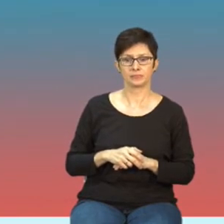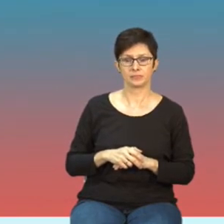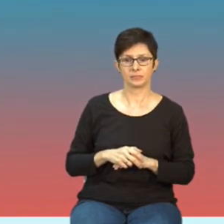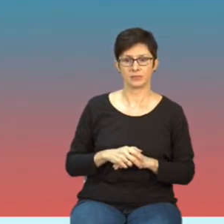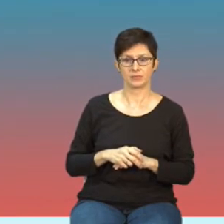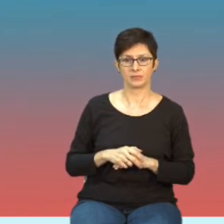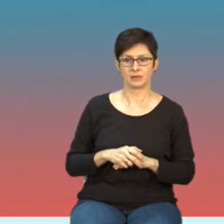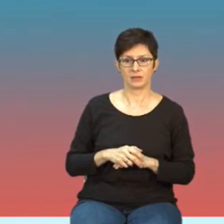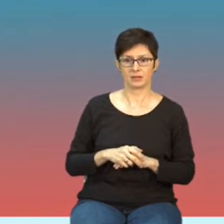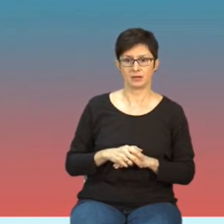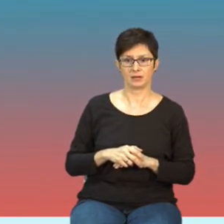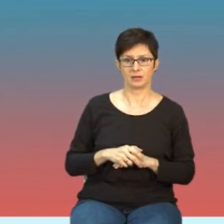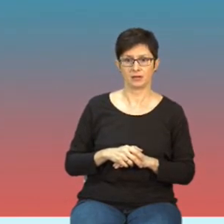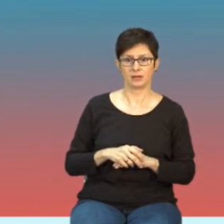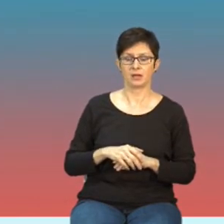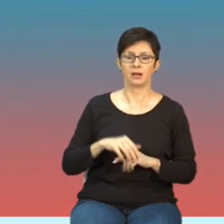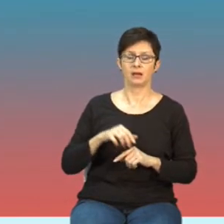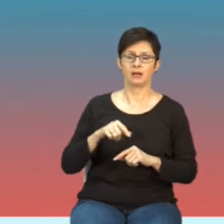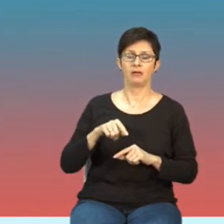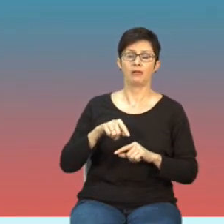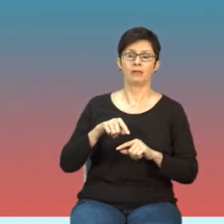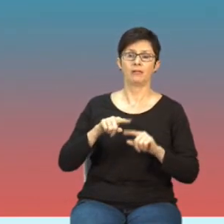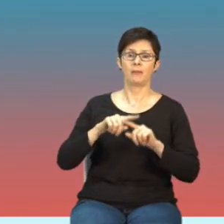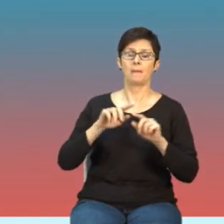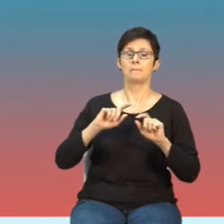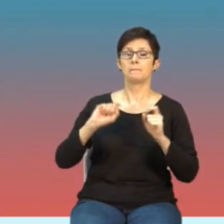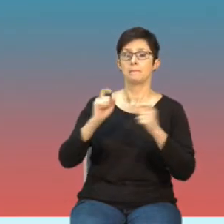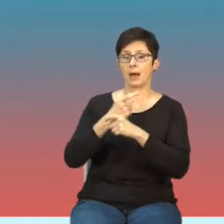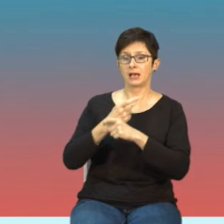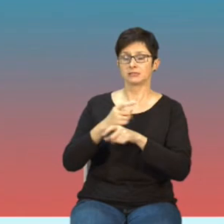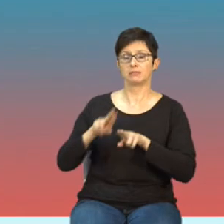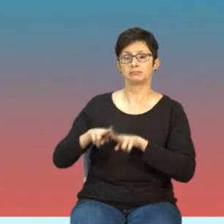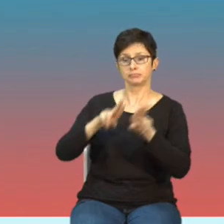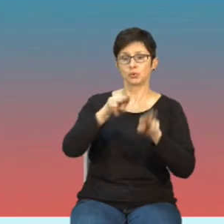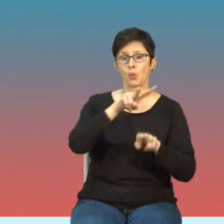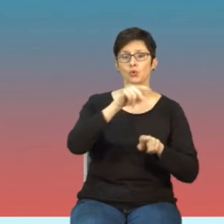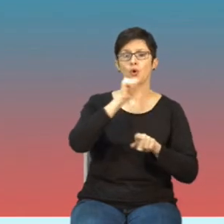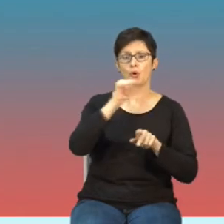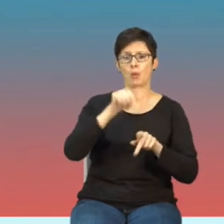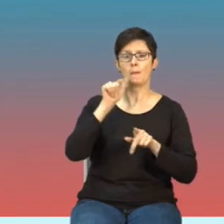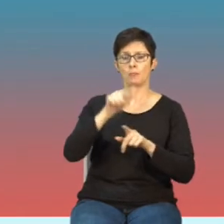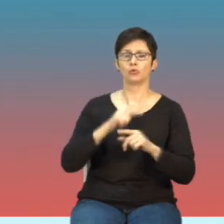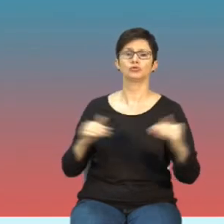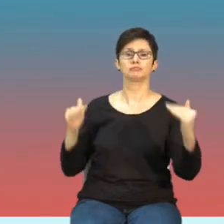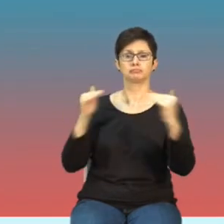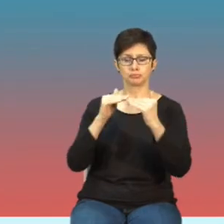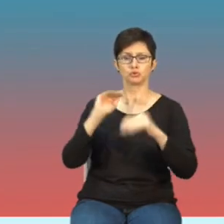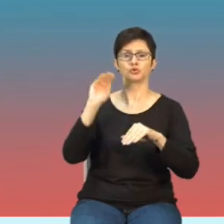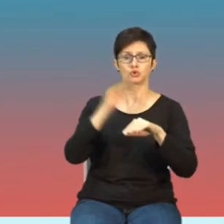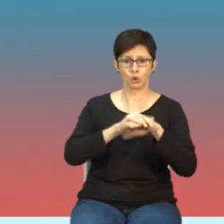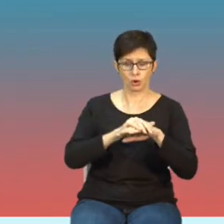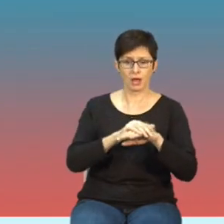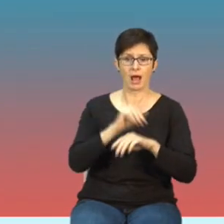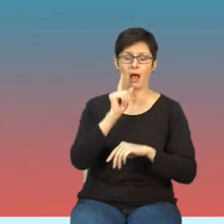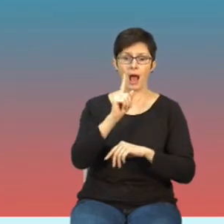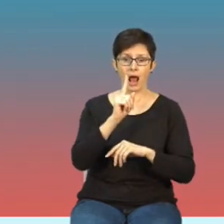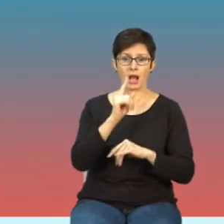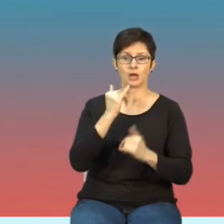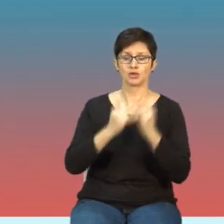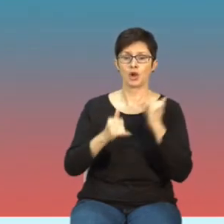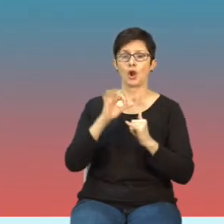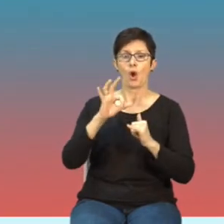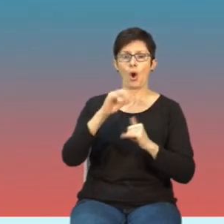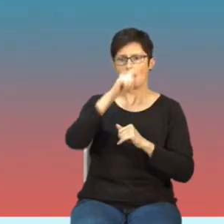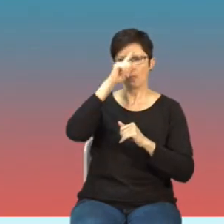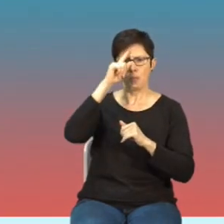muszą mieć przepisy europejskie muszą być zgodne ich przepisy z przepisami nie Unii Europejskiej natomiast jeżeli chodzi o populację